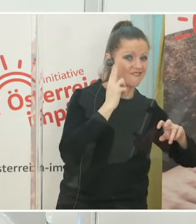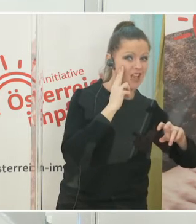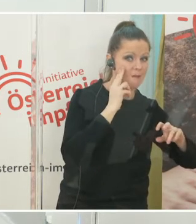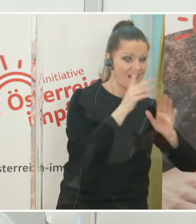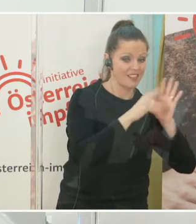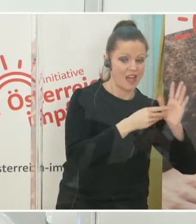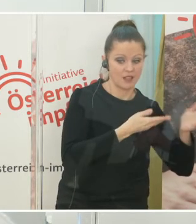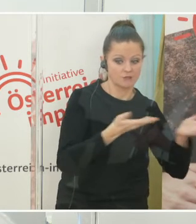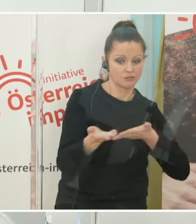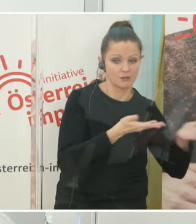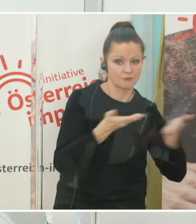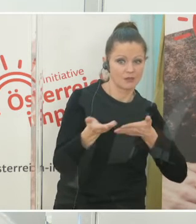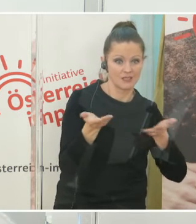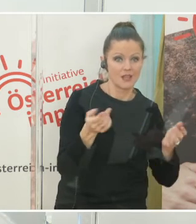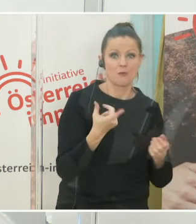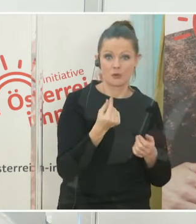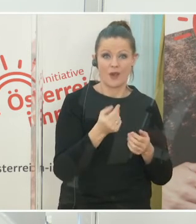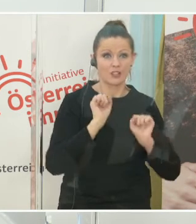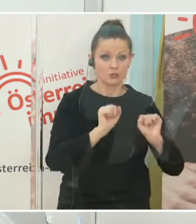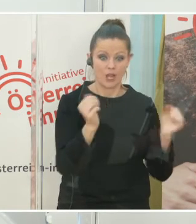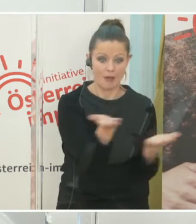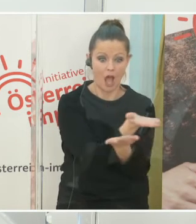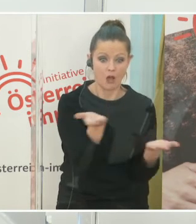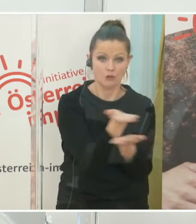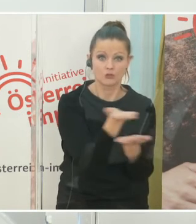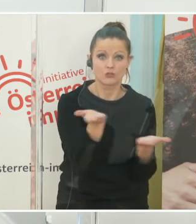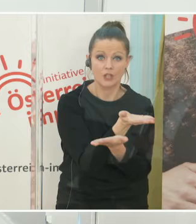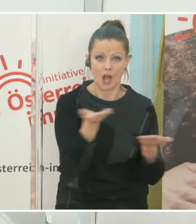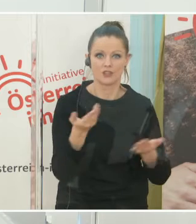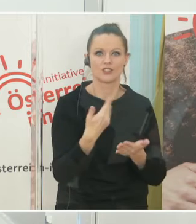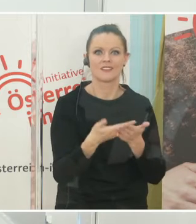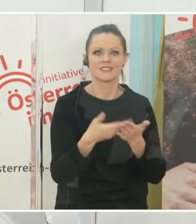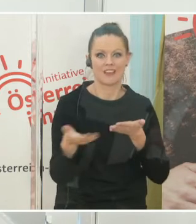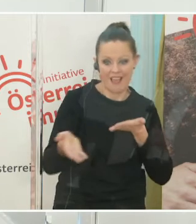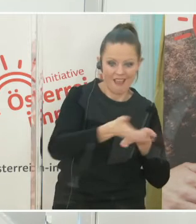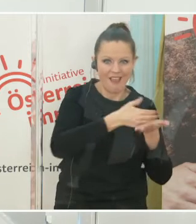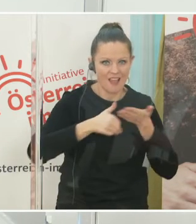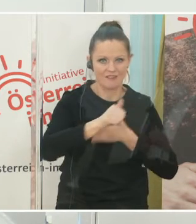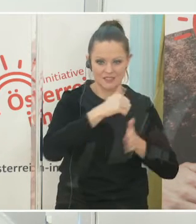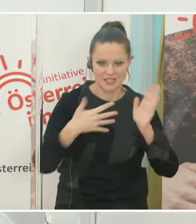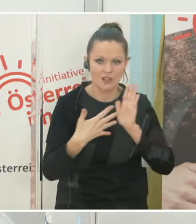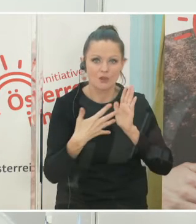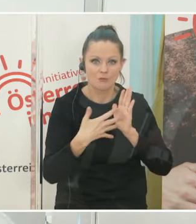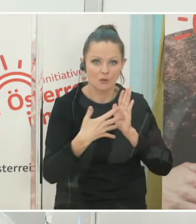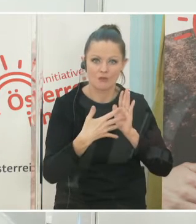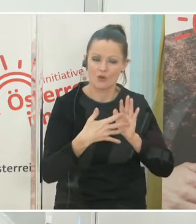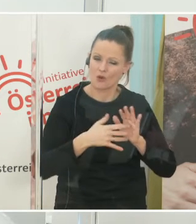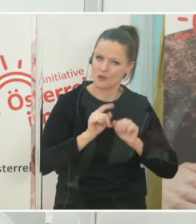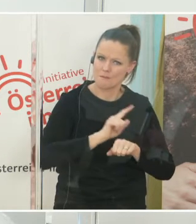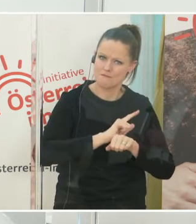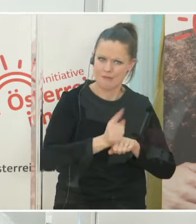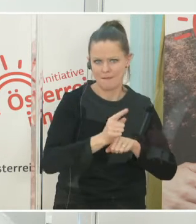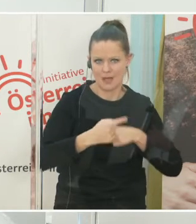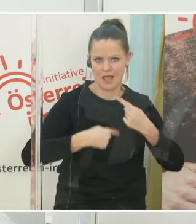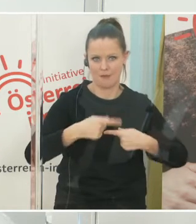und es hier zu einem kontinuierlichen Austausch geführt hat, was zu einer sehr effizienten Prüfung und auch einem rascheren